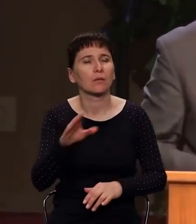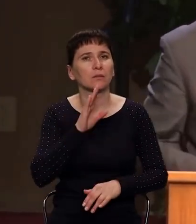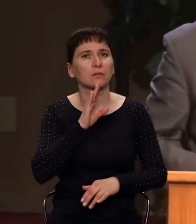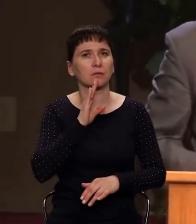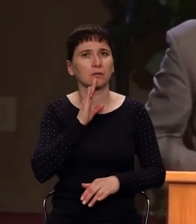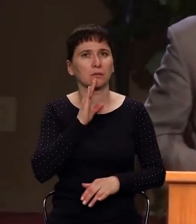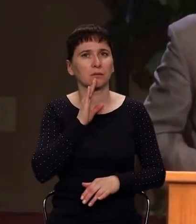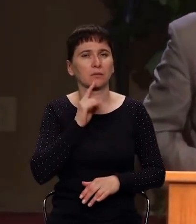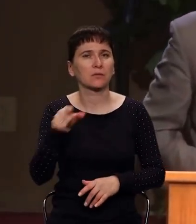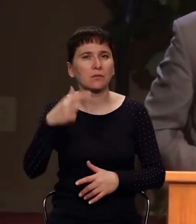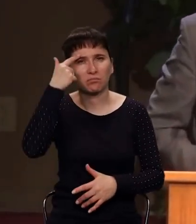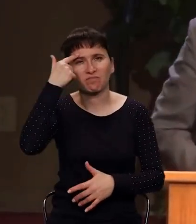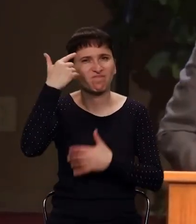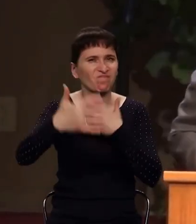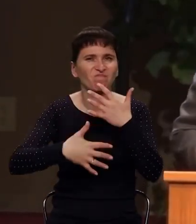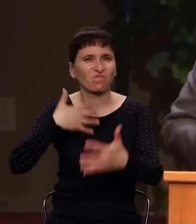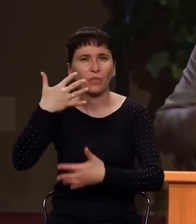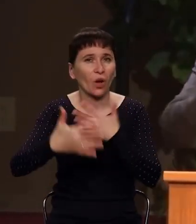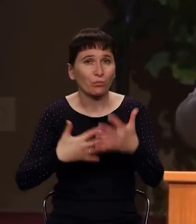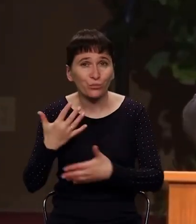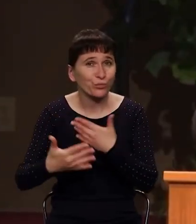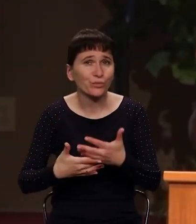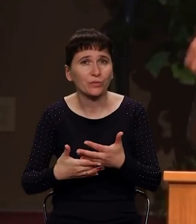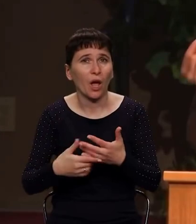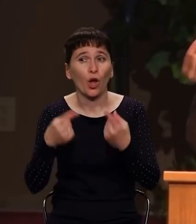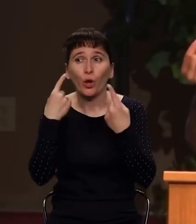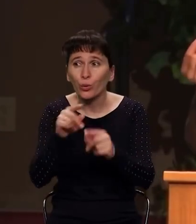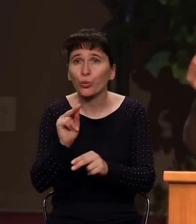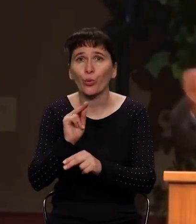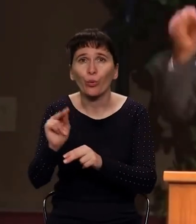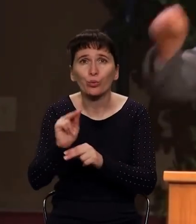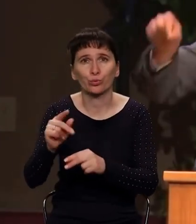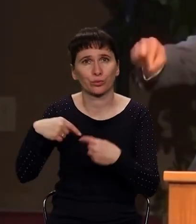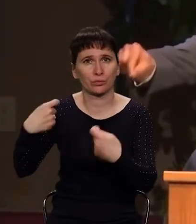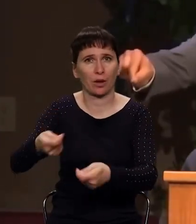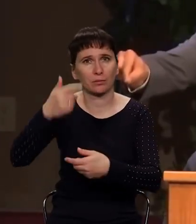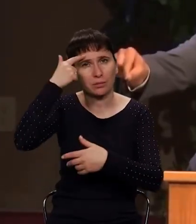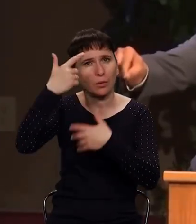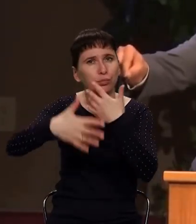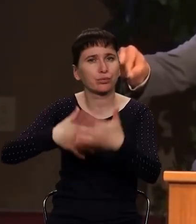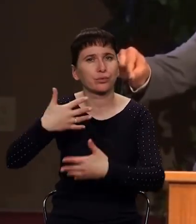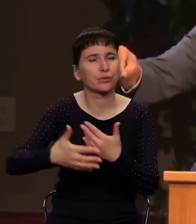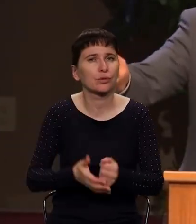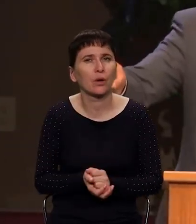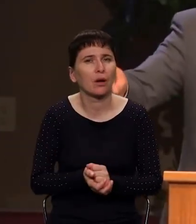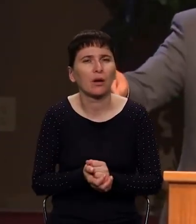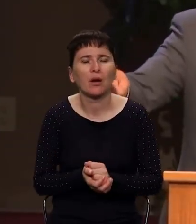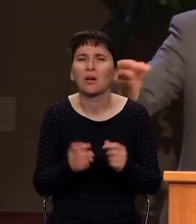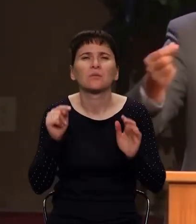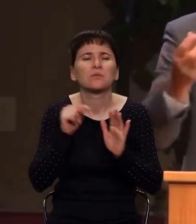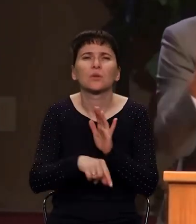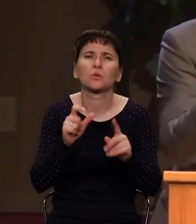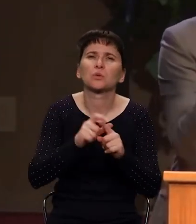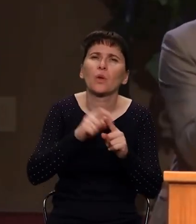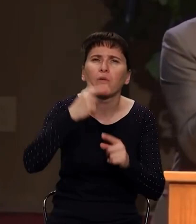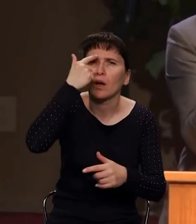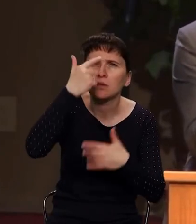находилась сама в заблуждении и других вводила в это заблуждение. Что значит заблуждение?